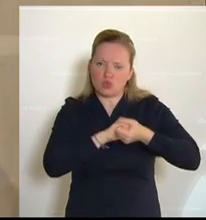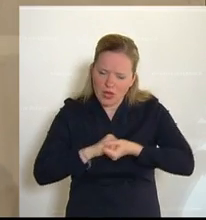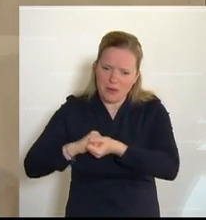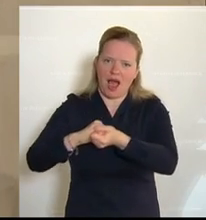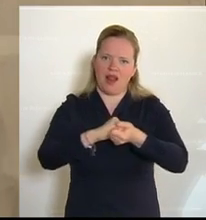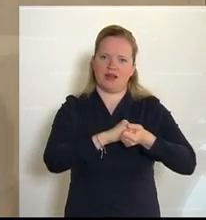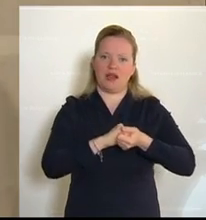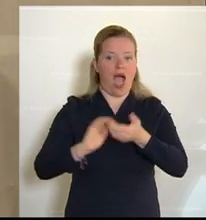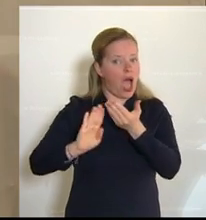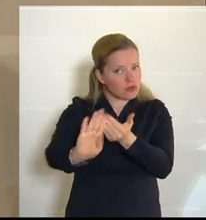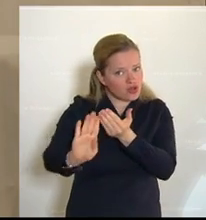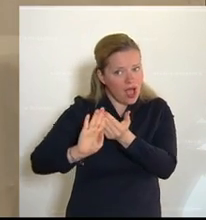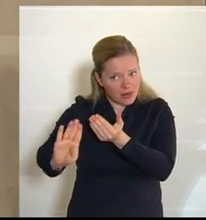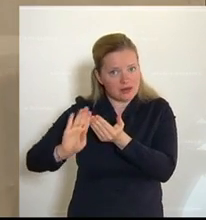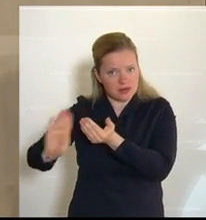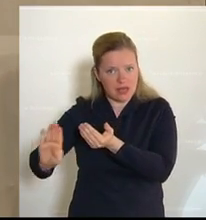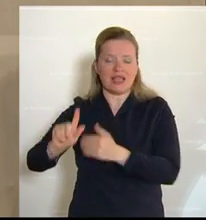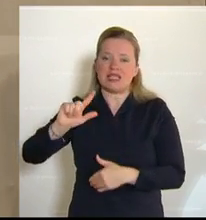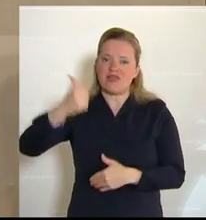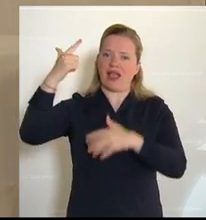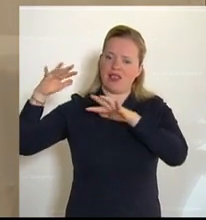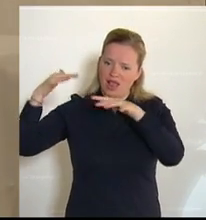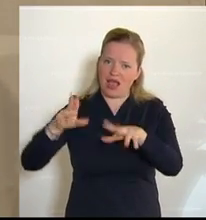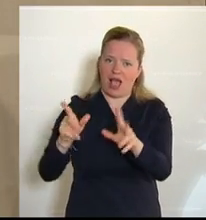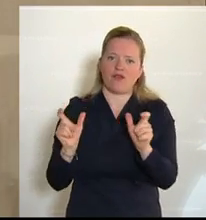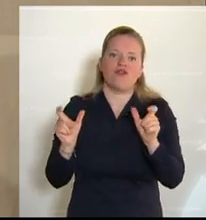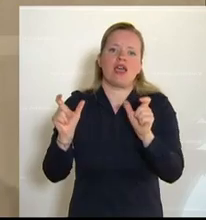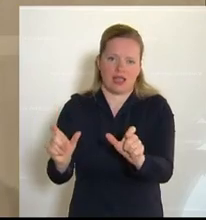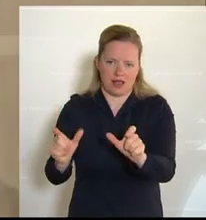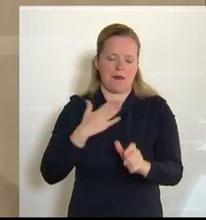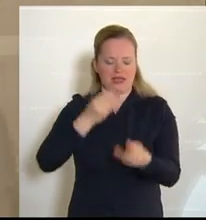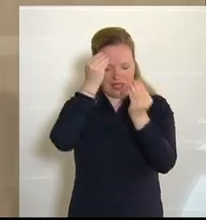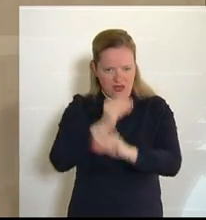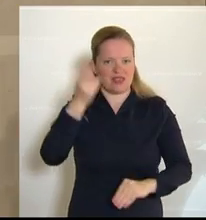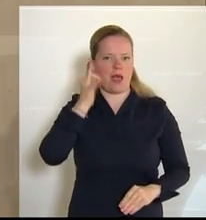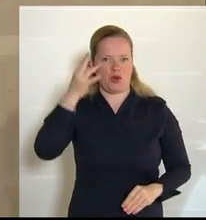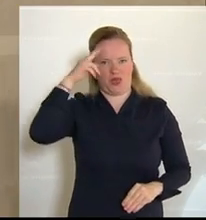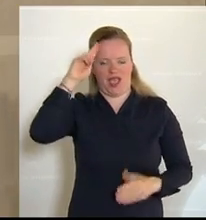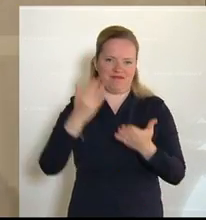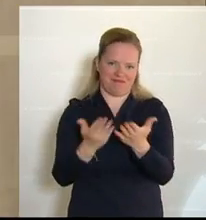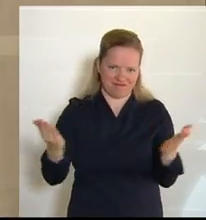in dem wir Abstand halten, damit wir eine zweite Welle verhindern. Meine sehr verehrten Damen und Herren. Applaus Applaus Applaus Applaus